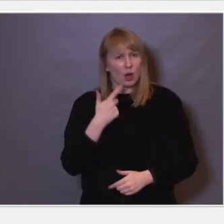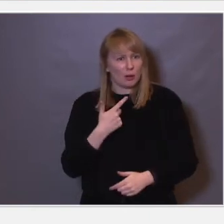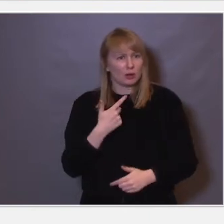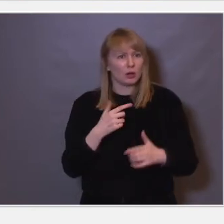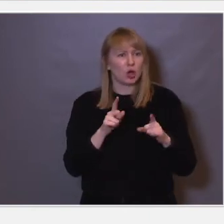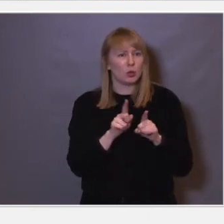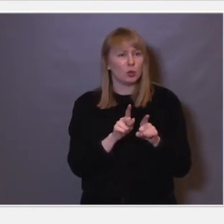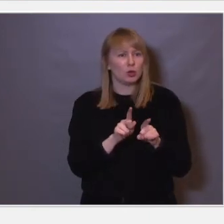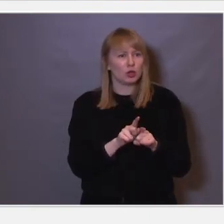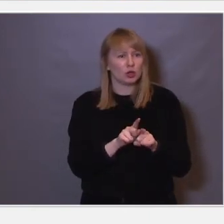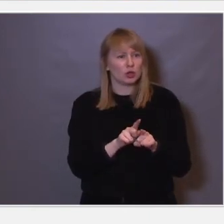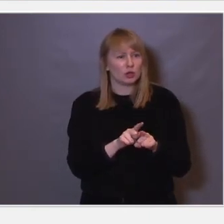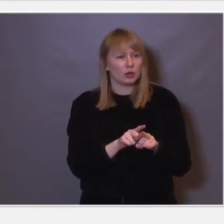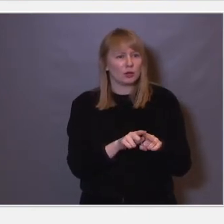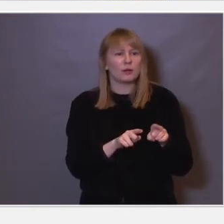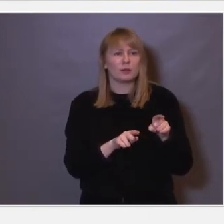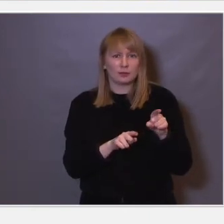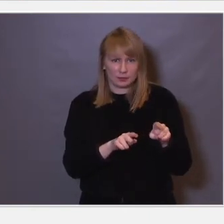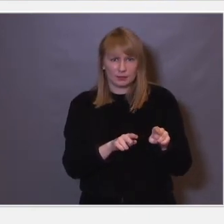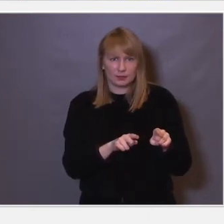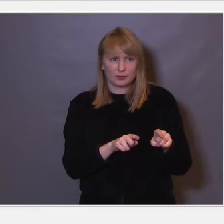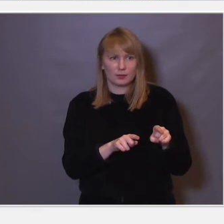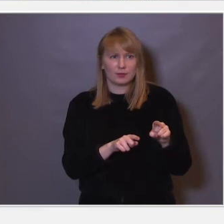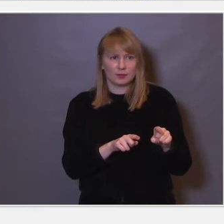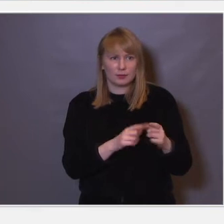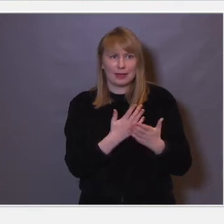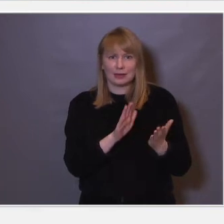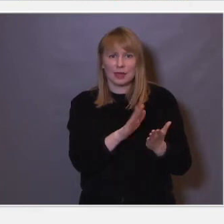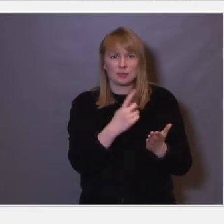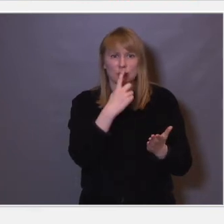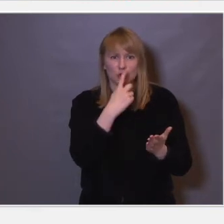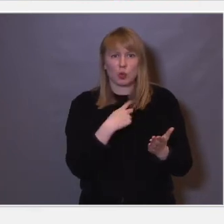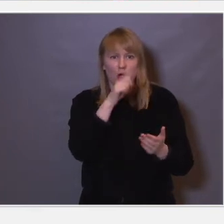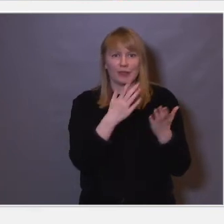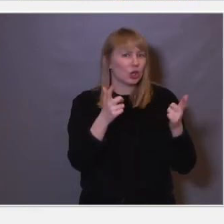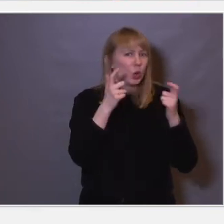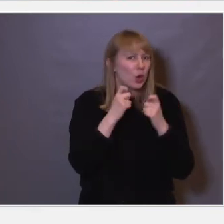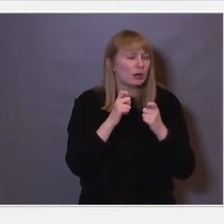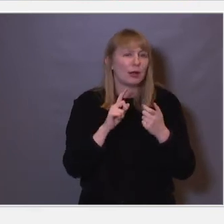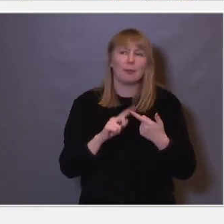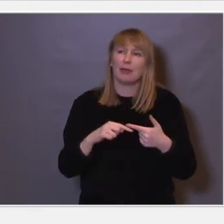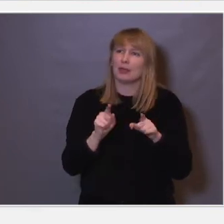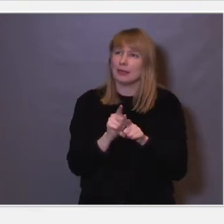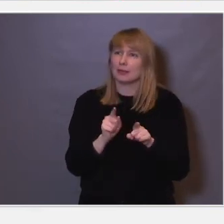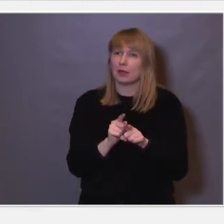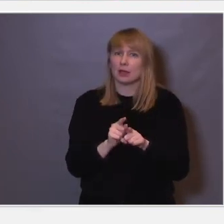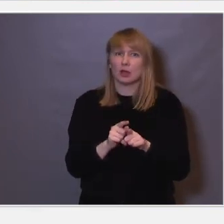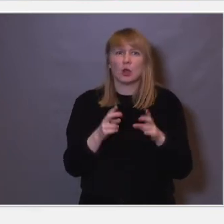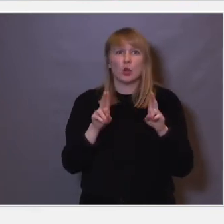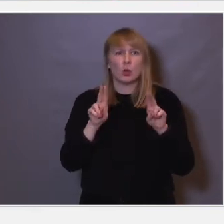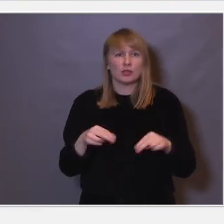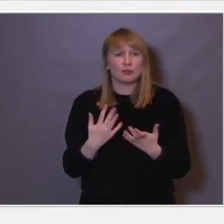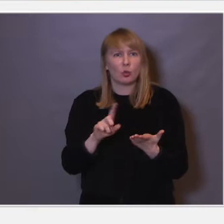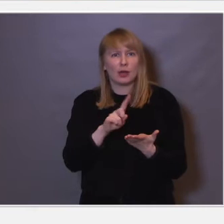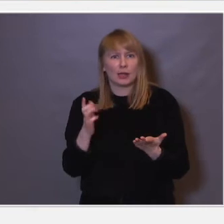ikke lenger å høre at de ikke er morsmålet deres. Men etter hvert vil du alltid, uansett hvor lenge de har bodd i det